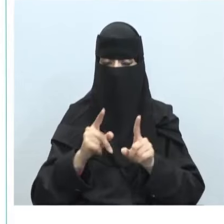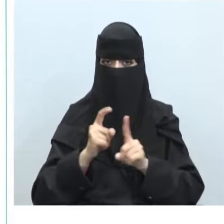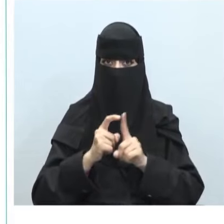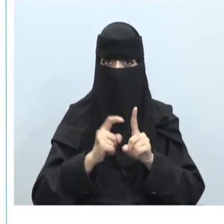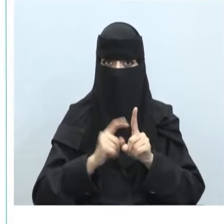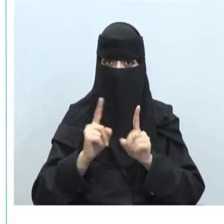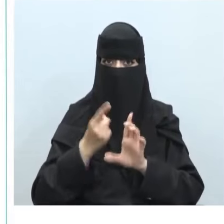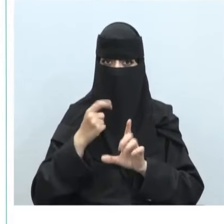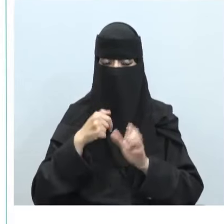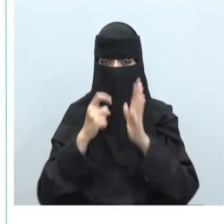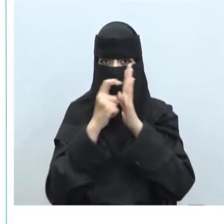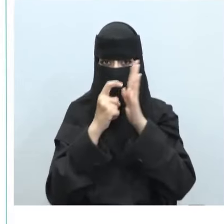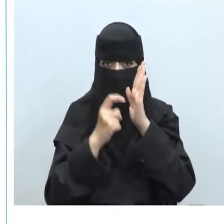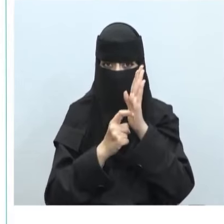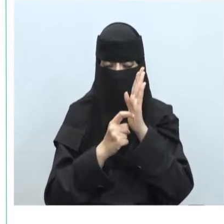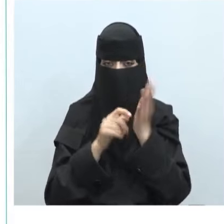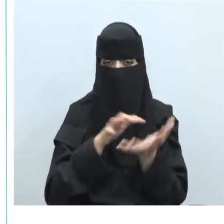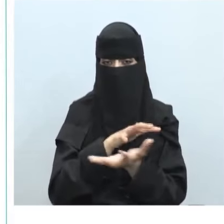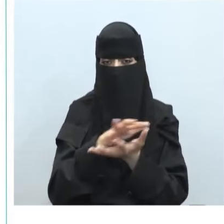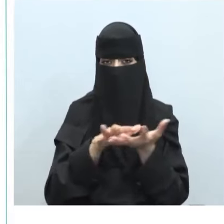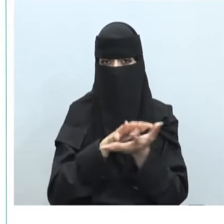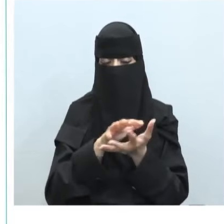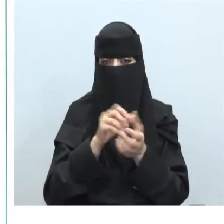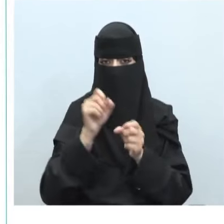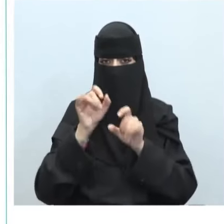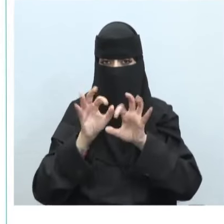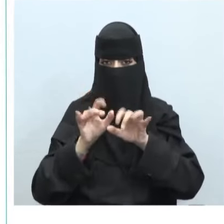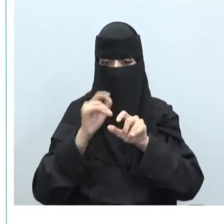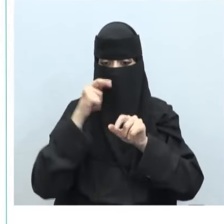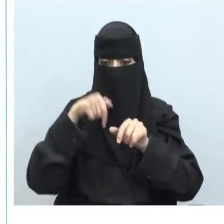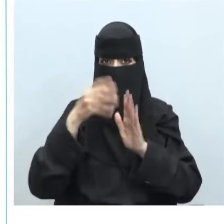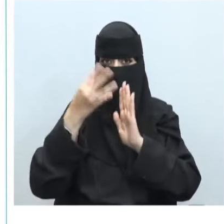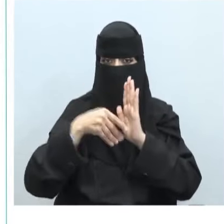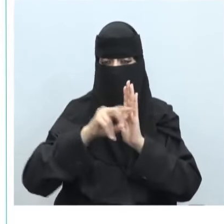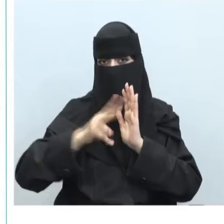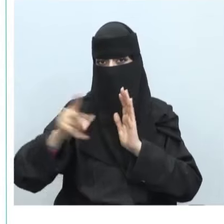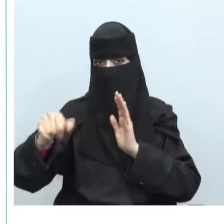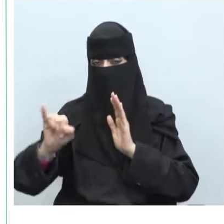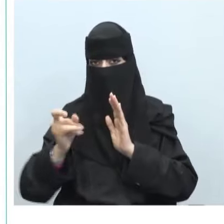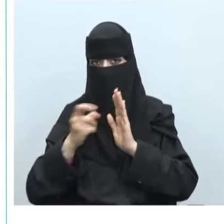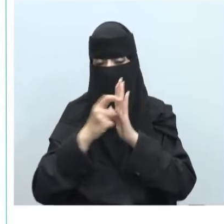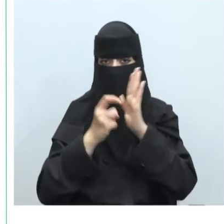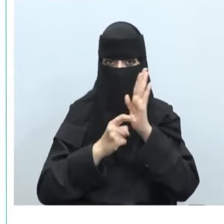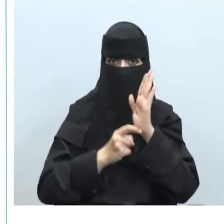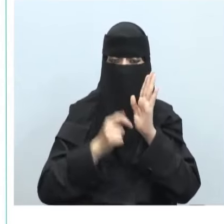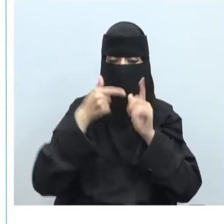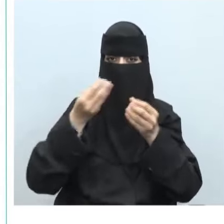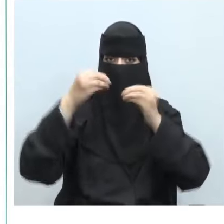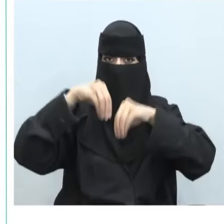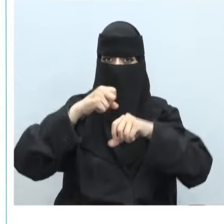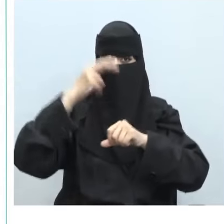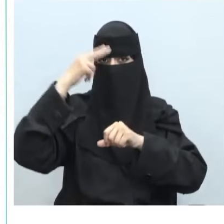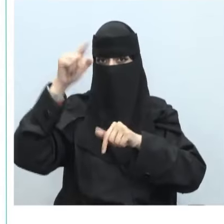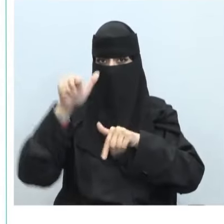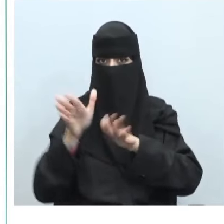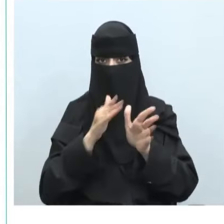الجرائم الإلكترونية تم تشريع العديد من القوانين والضوابط داخل المملكة